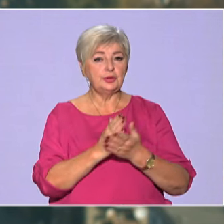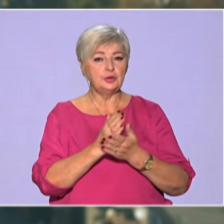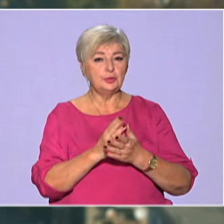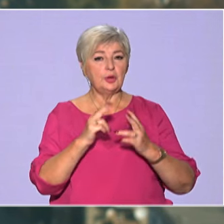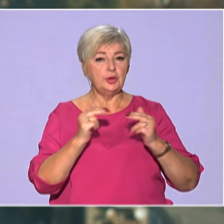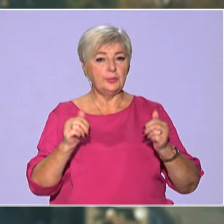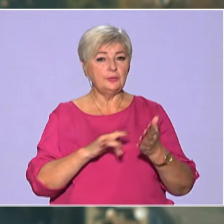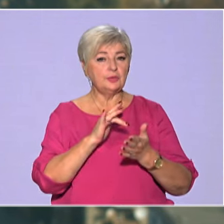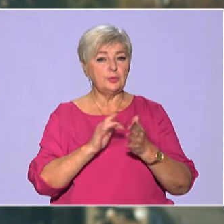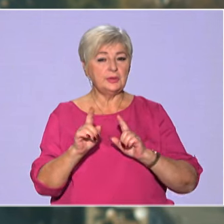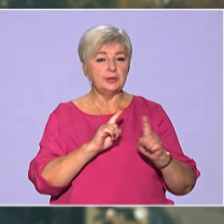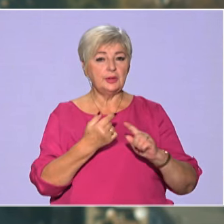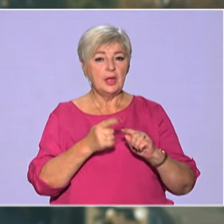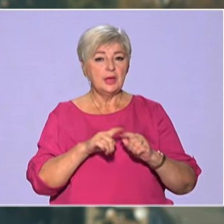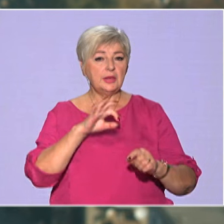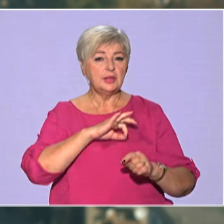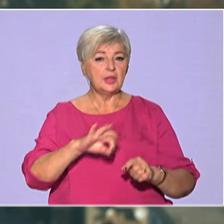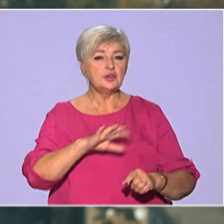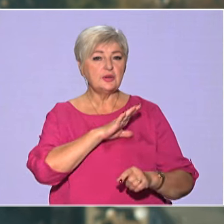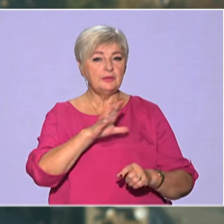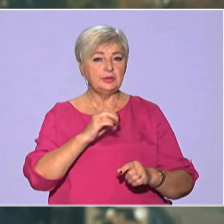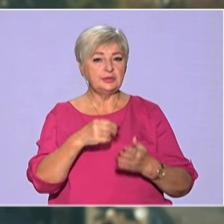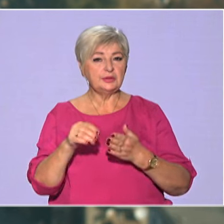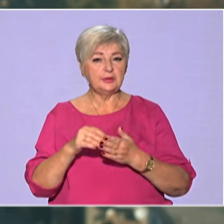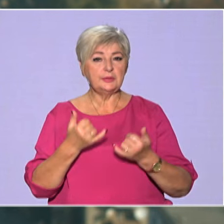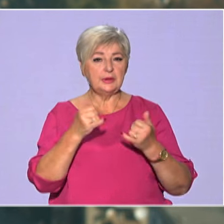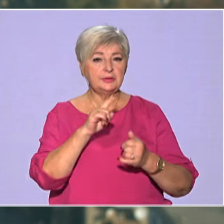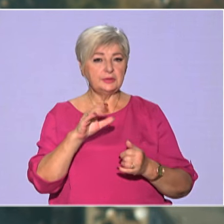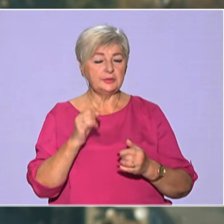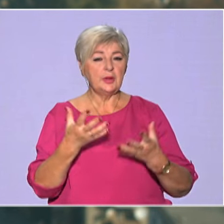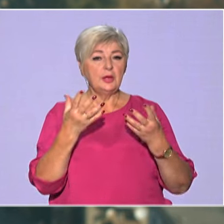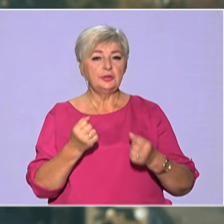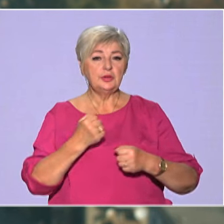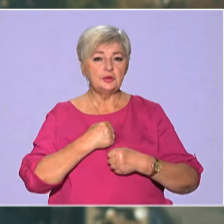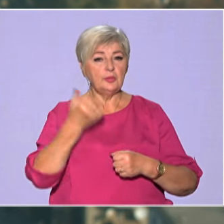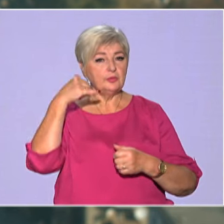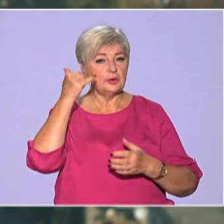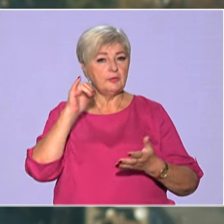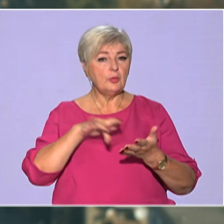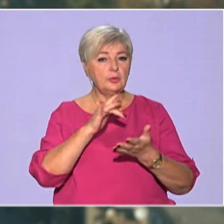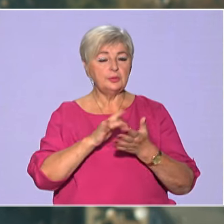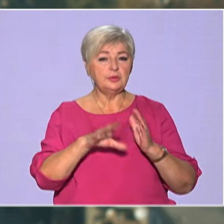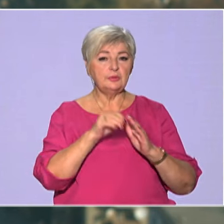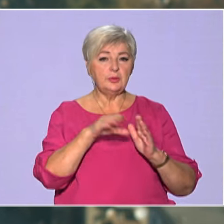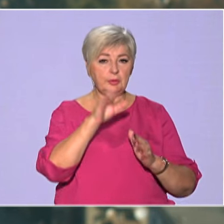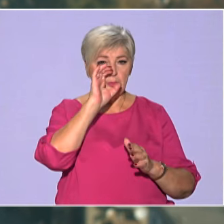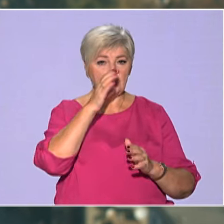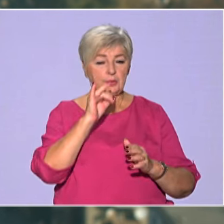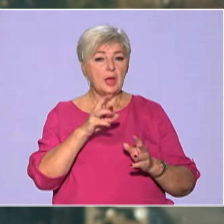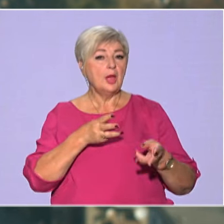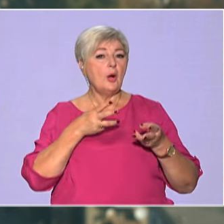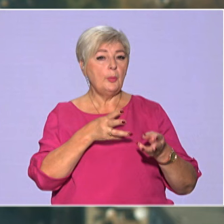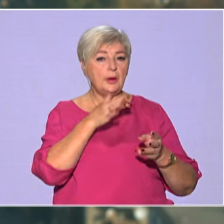Дніпровської міськради, які наживалися на закупах для ЗСУ. День жалоби у Кривому Розі, вибори у Болгарії і